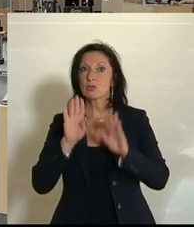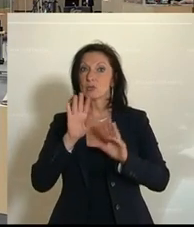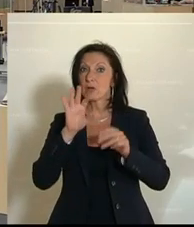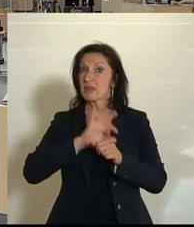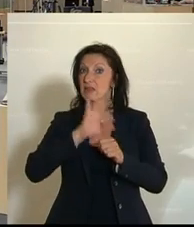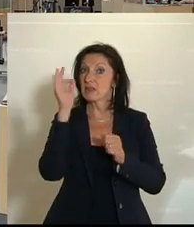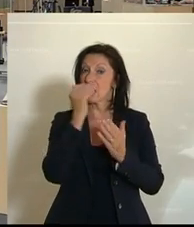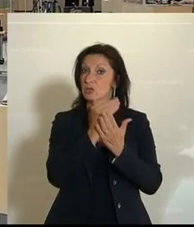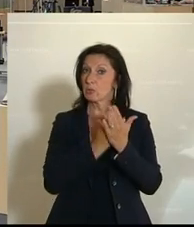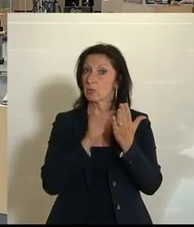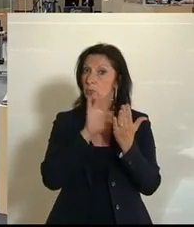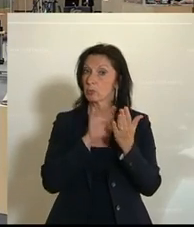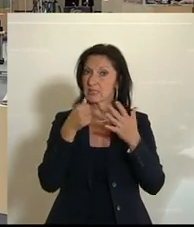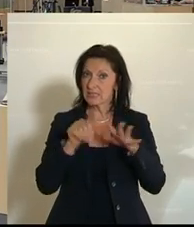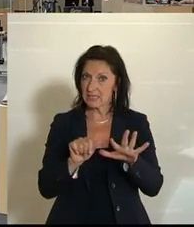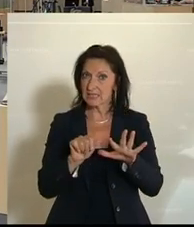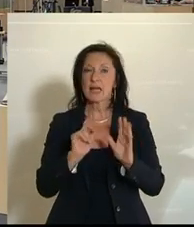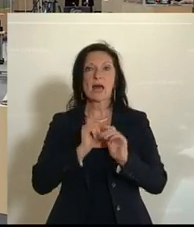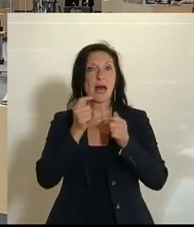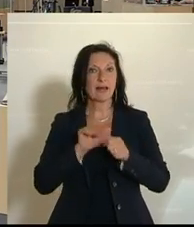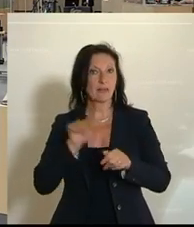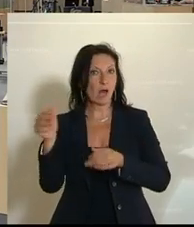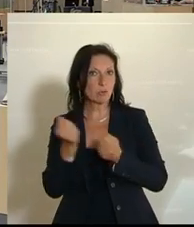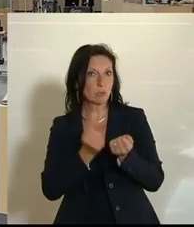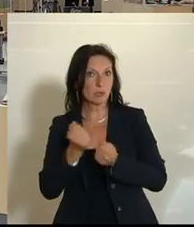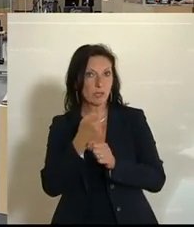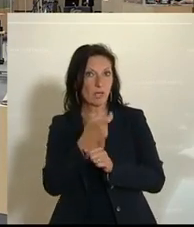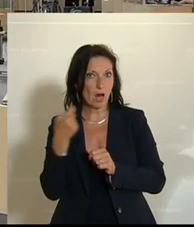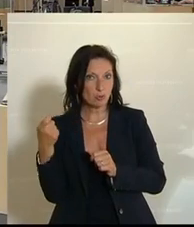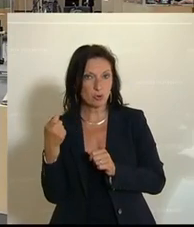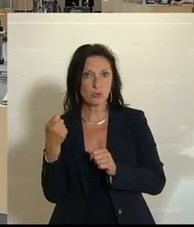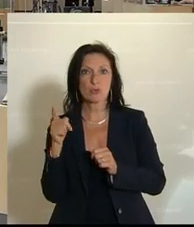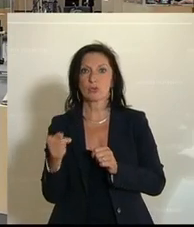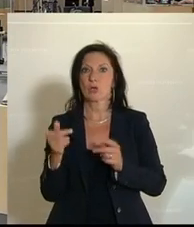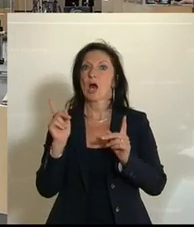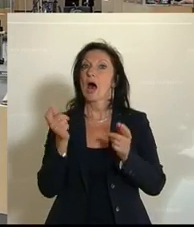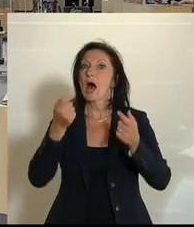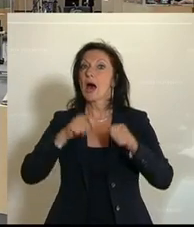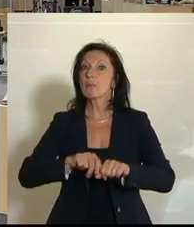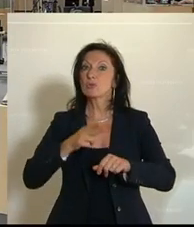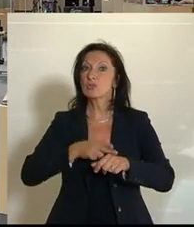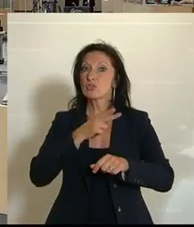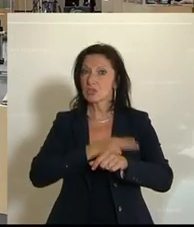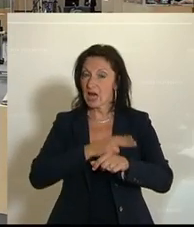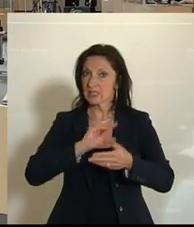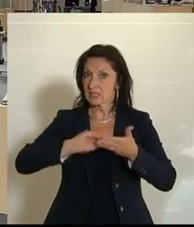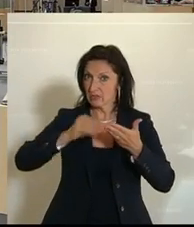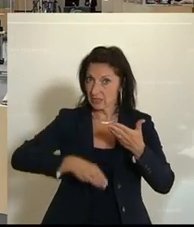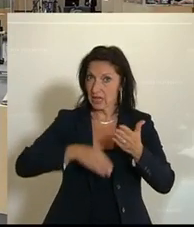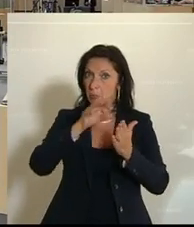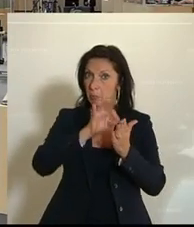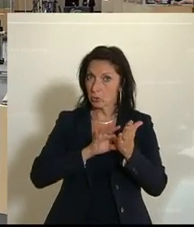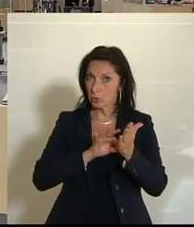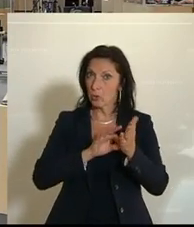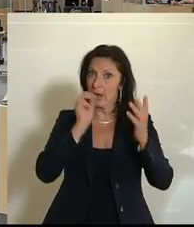Tagesordnungspunkt 16, Antrag des Außenpolitischen Ausschusses, dem Abschluss des Staatsvertrags, Protokoll